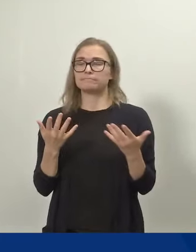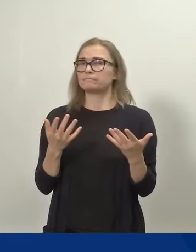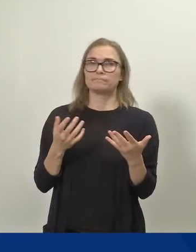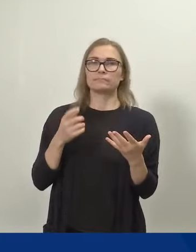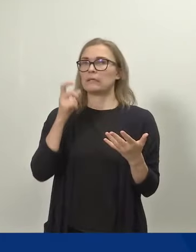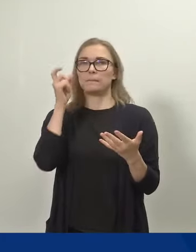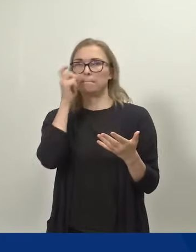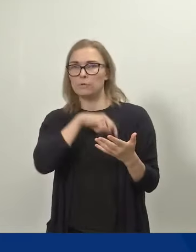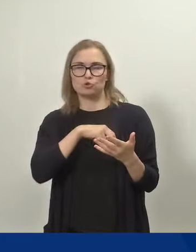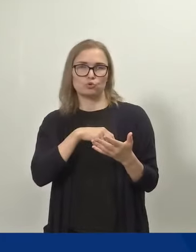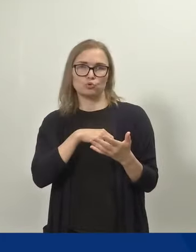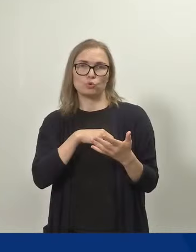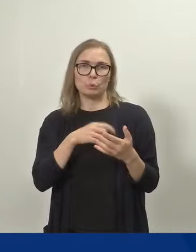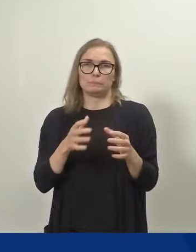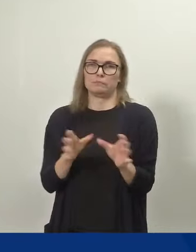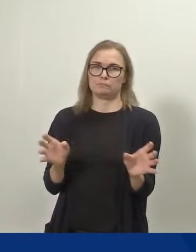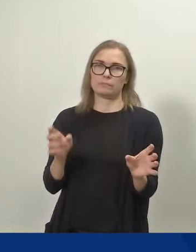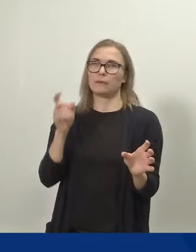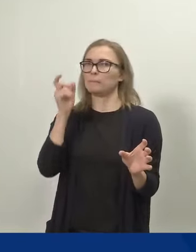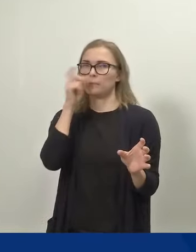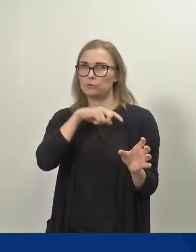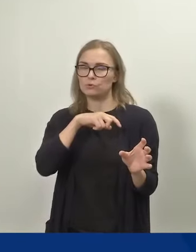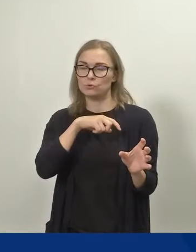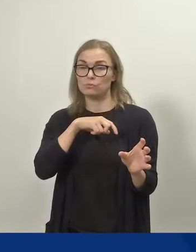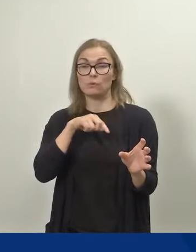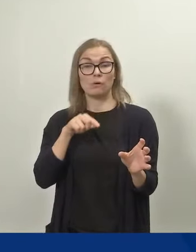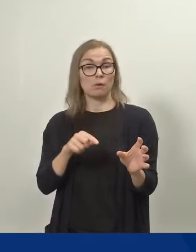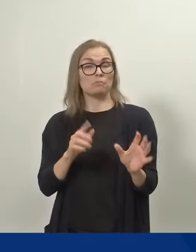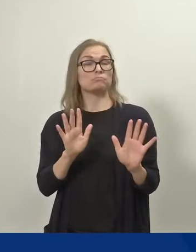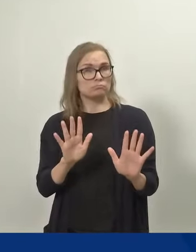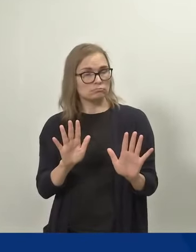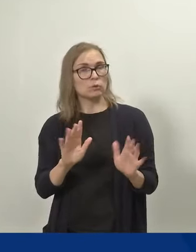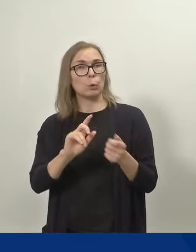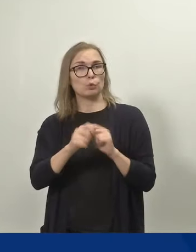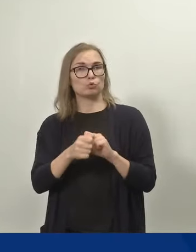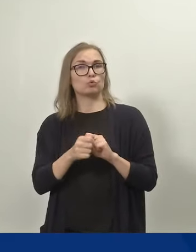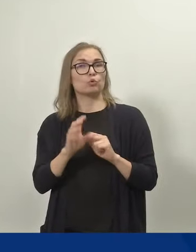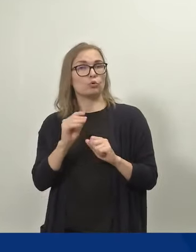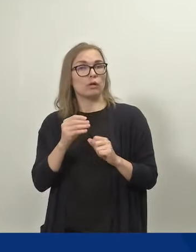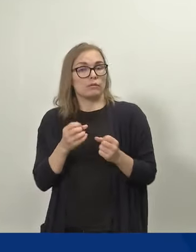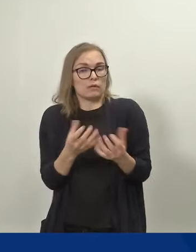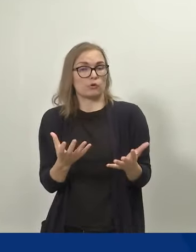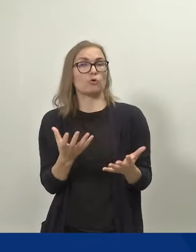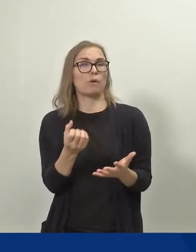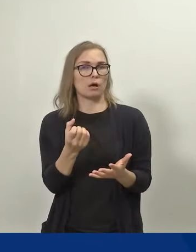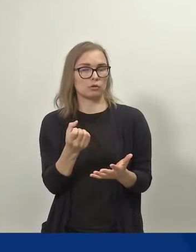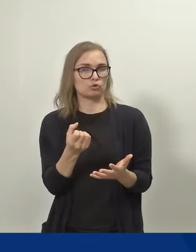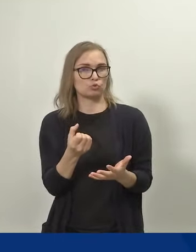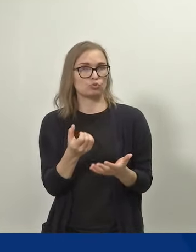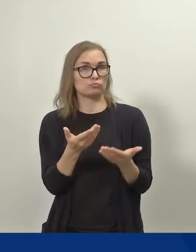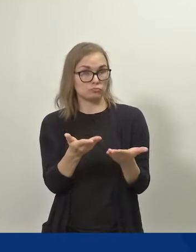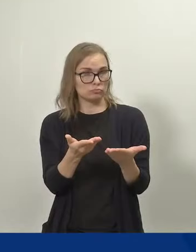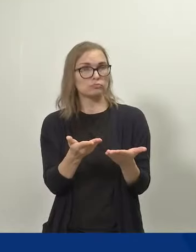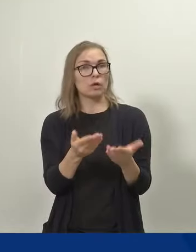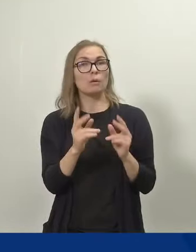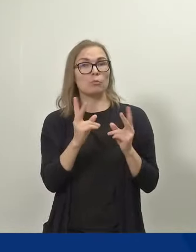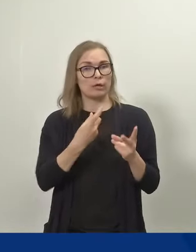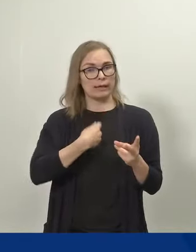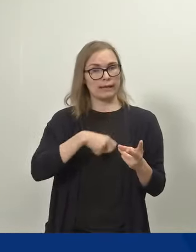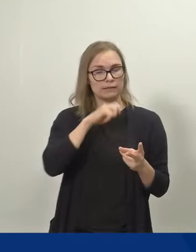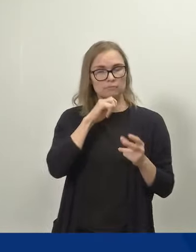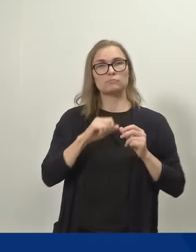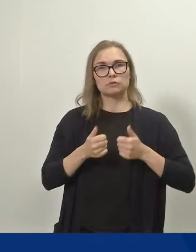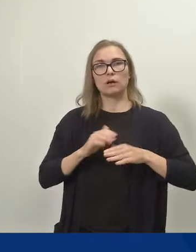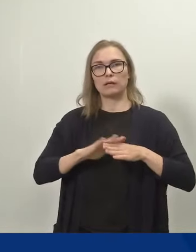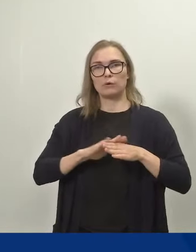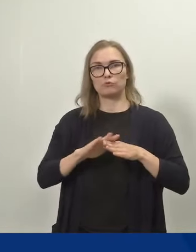se ei ole mahdollista. Sillekin annetaan tilaa tässä uudistuksessa, että voi myös äiti käyttää